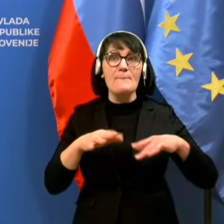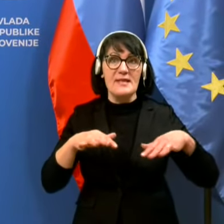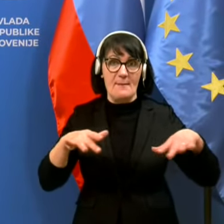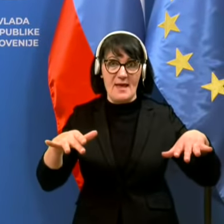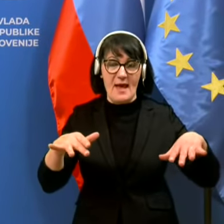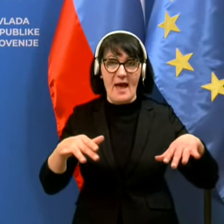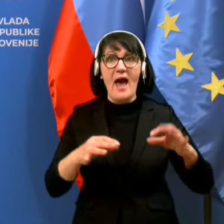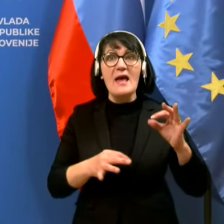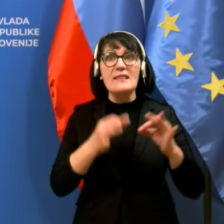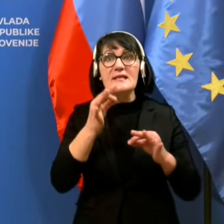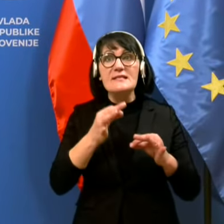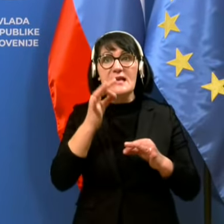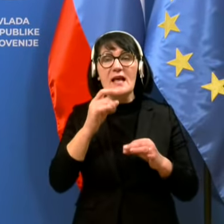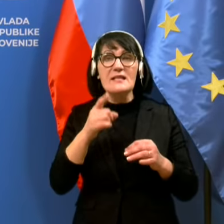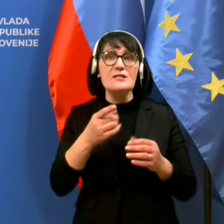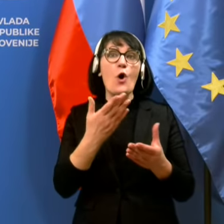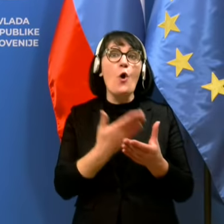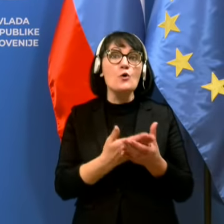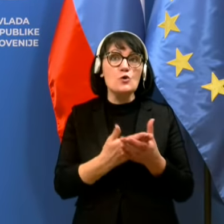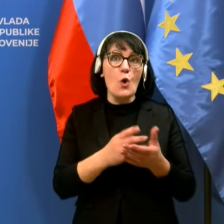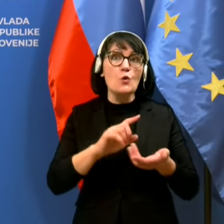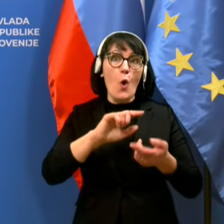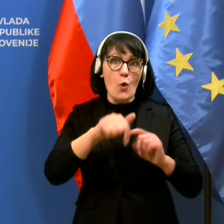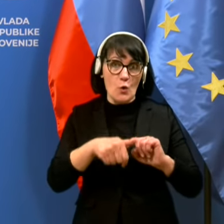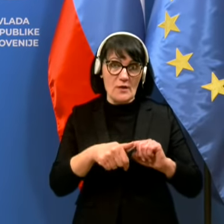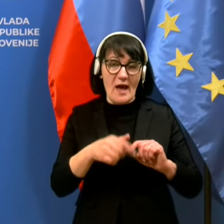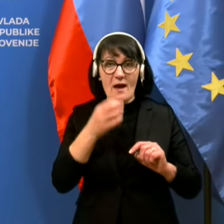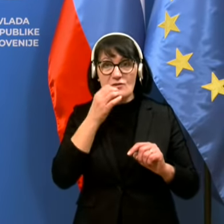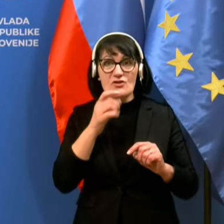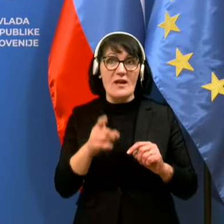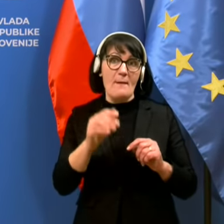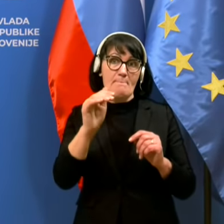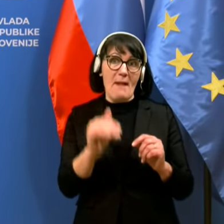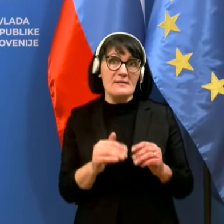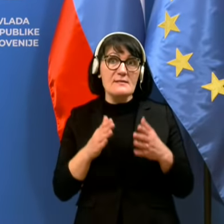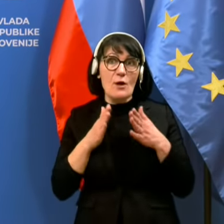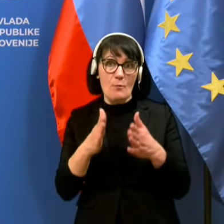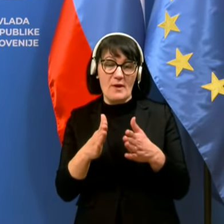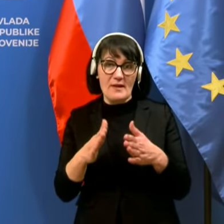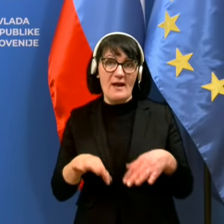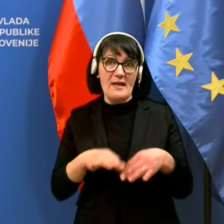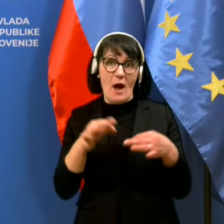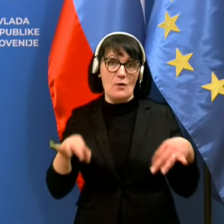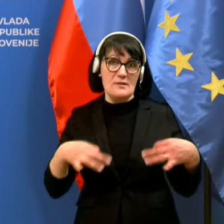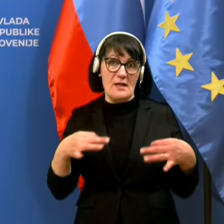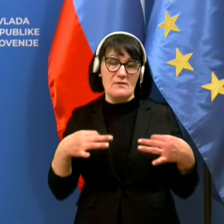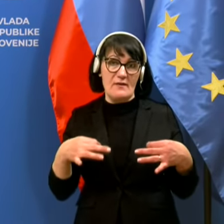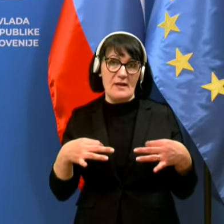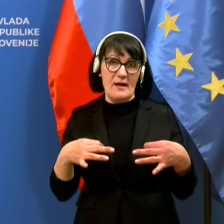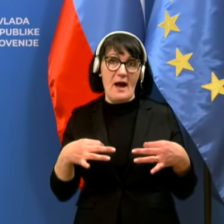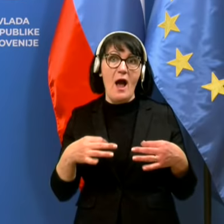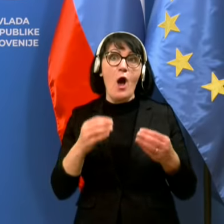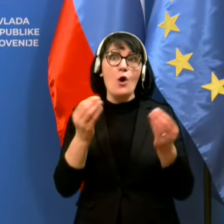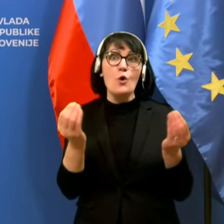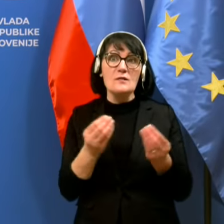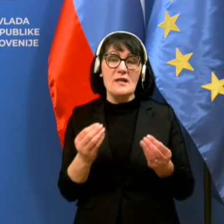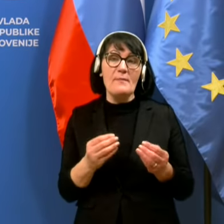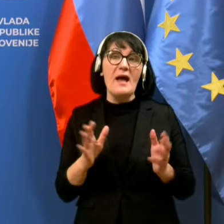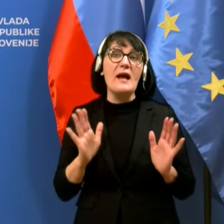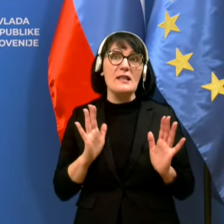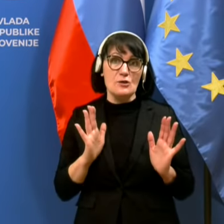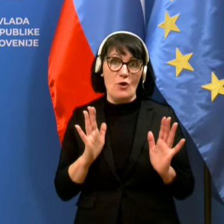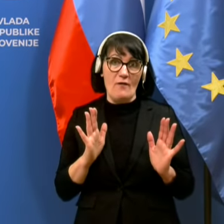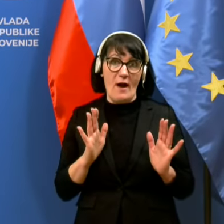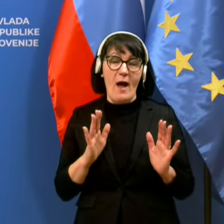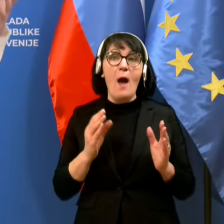to. Testiranje je tisto primarno orodje. In če se zamaja zaupanje v to izjavnega zdravstvenega koncepta, katastrofa. Po podatkih